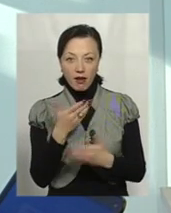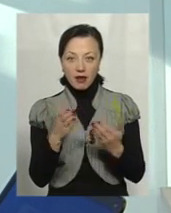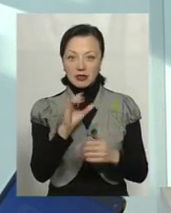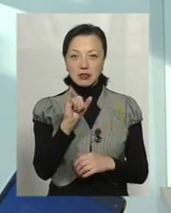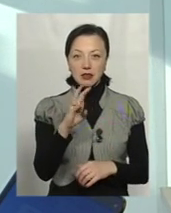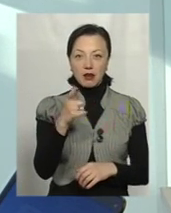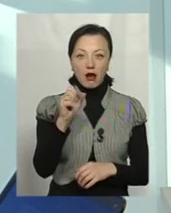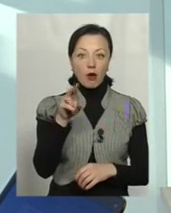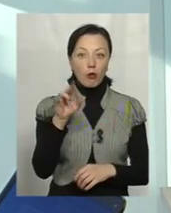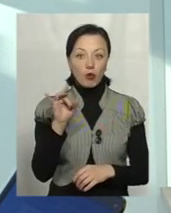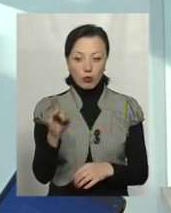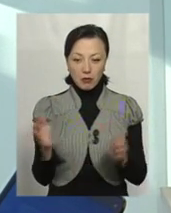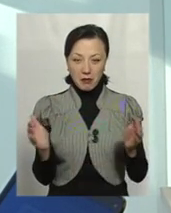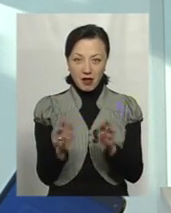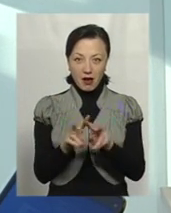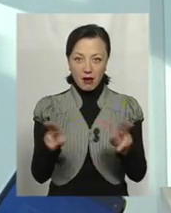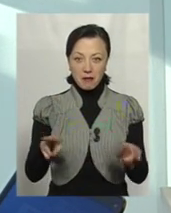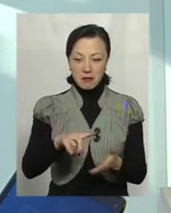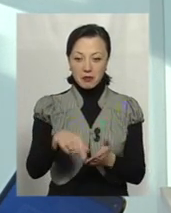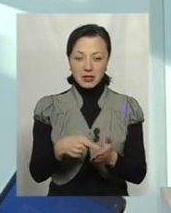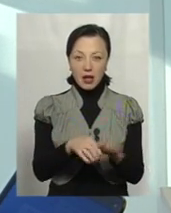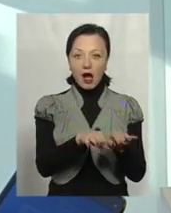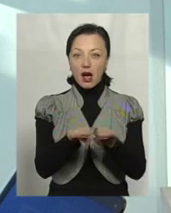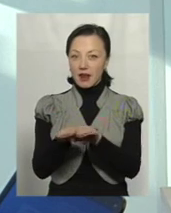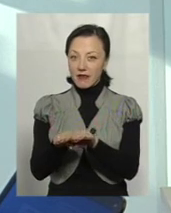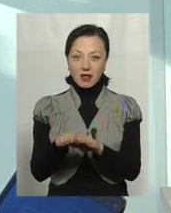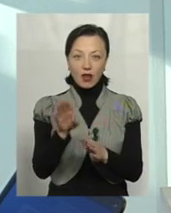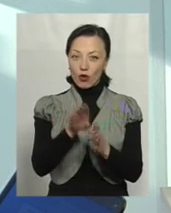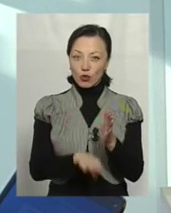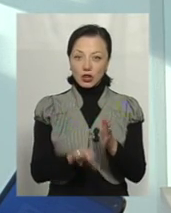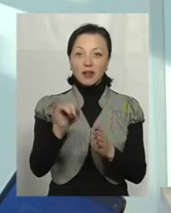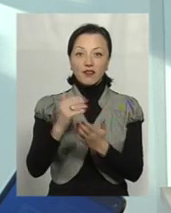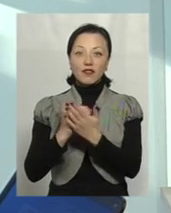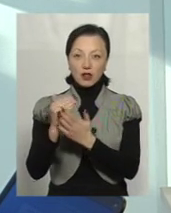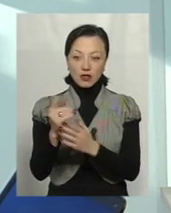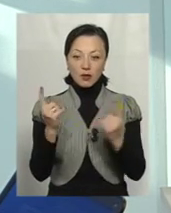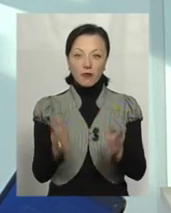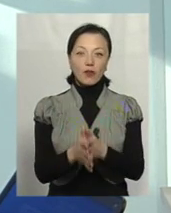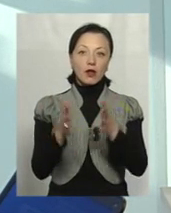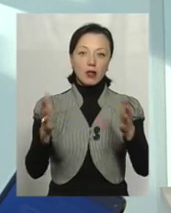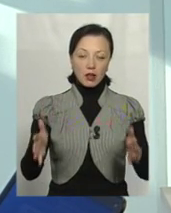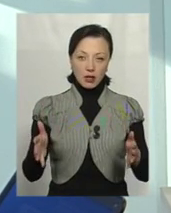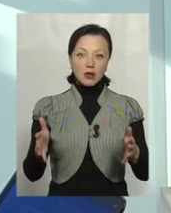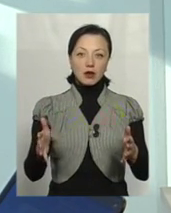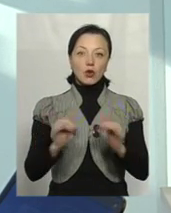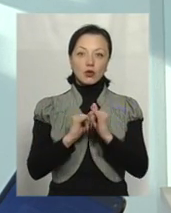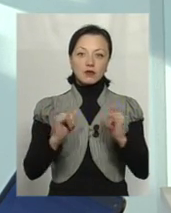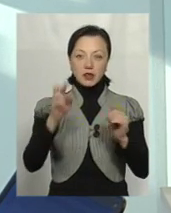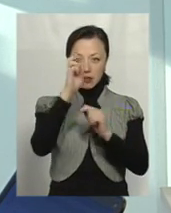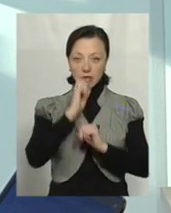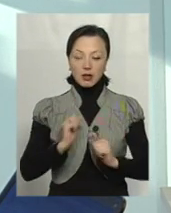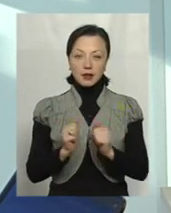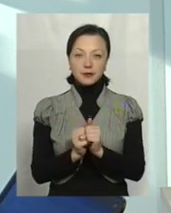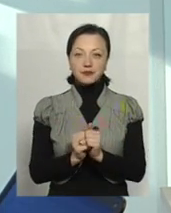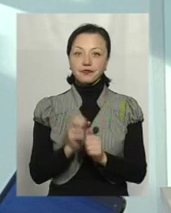місто просто, так? Але рівень життя не нижчий, а той вищий, ніж у тих великих, крупних, розвинених країн.